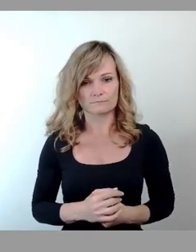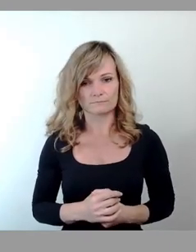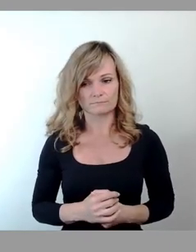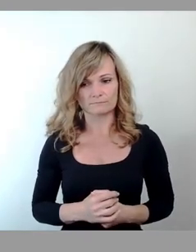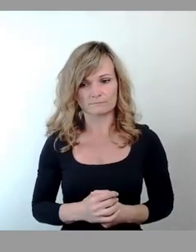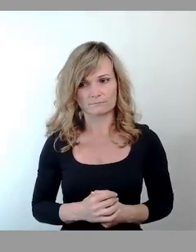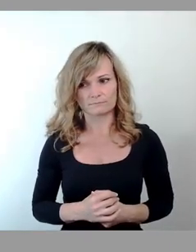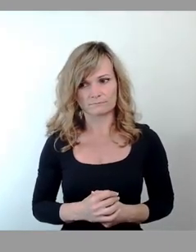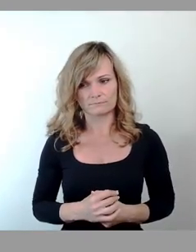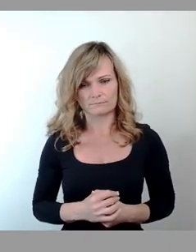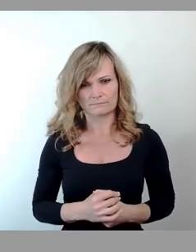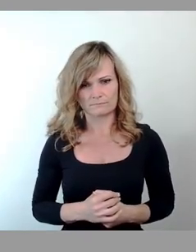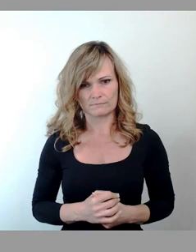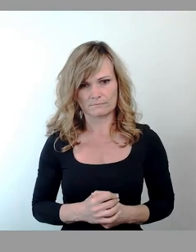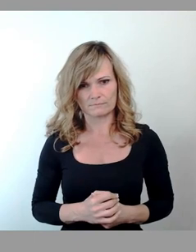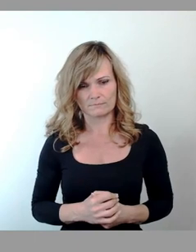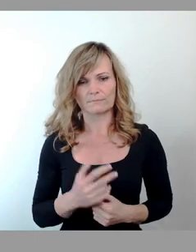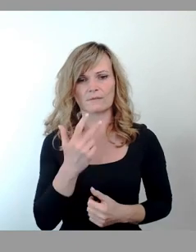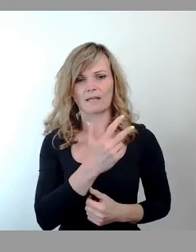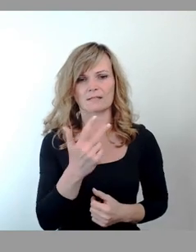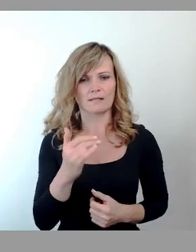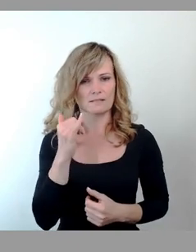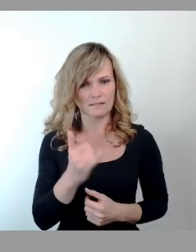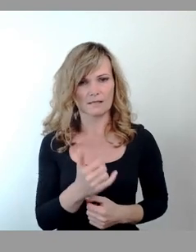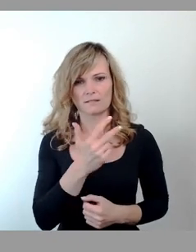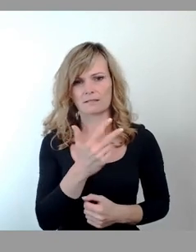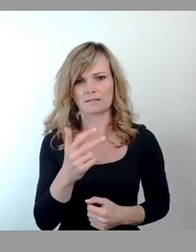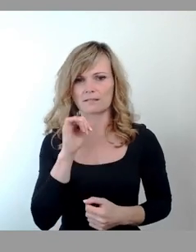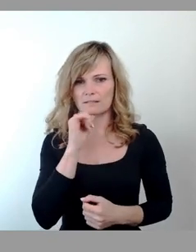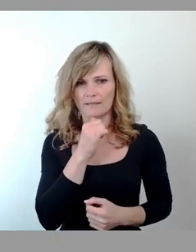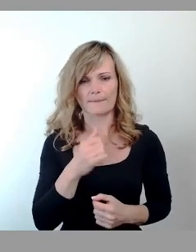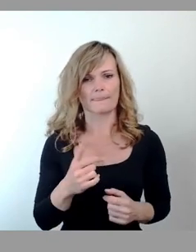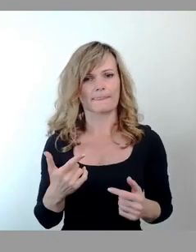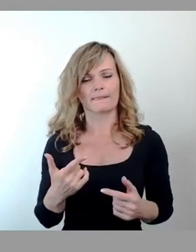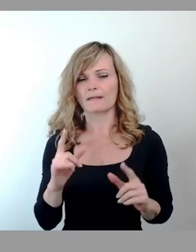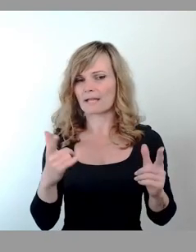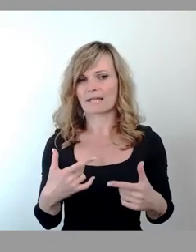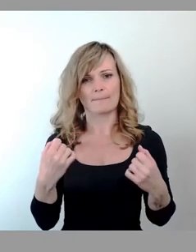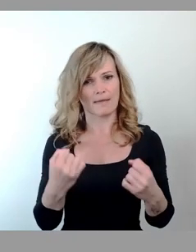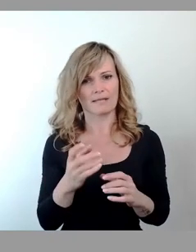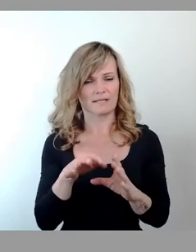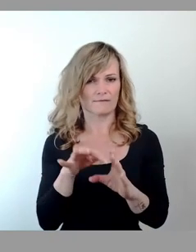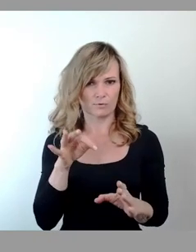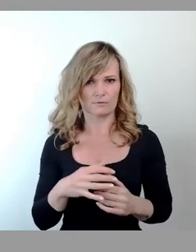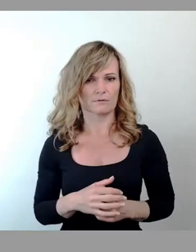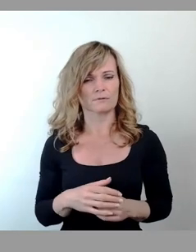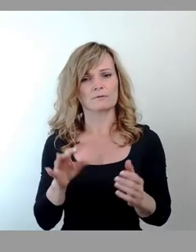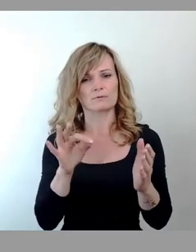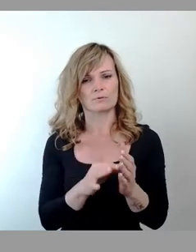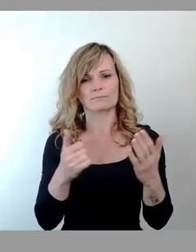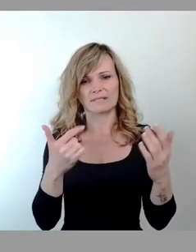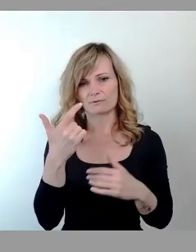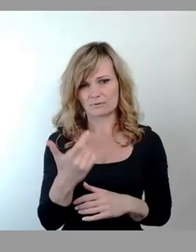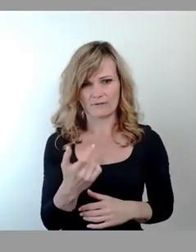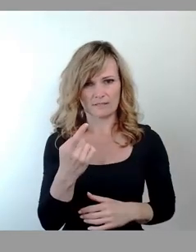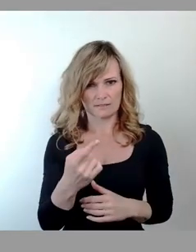Mit 33 Ja, 33 Nein, keine Mehrheit gefunden. Und wir kommen zum Top 26. Das ist die